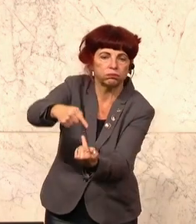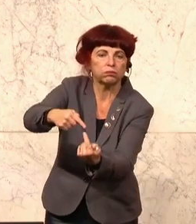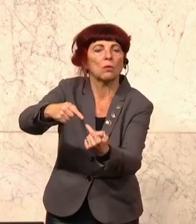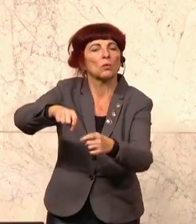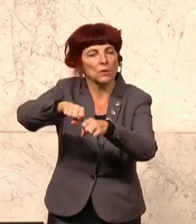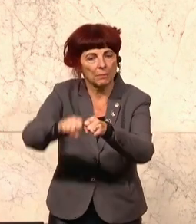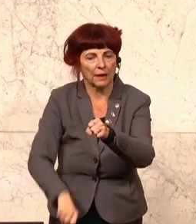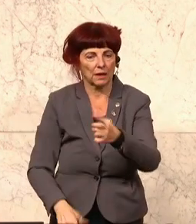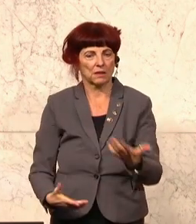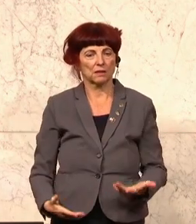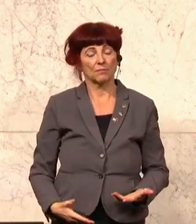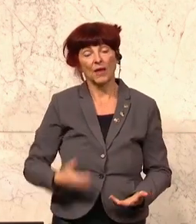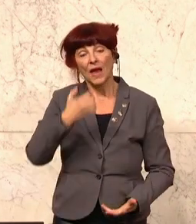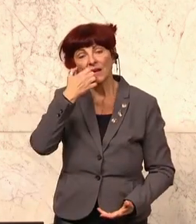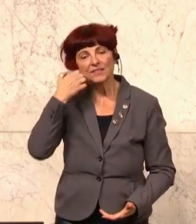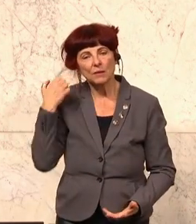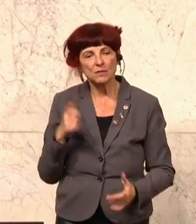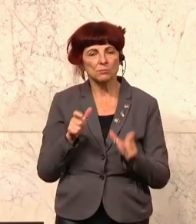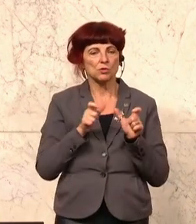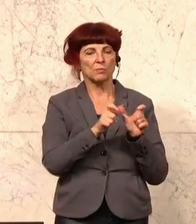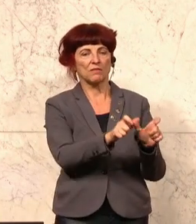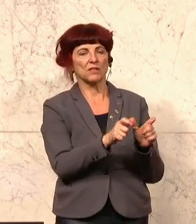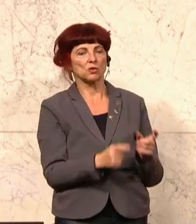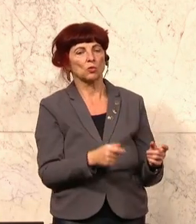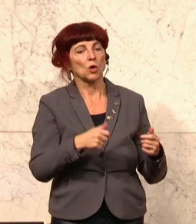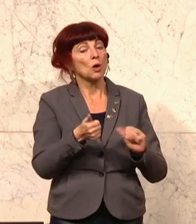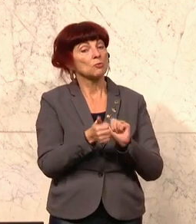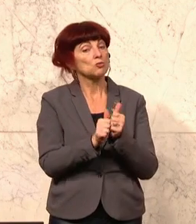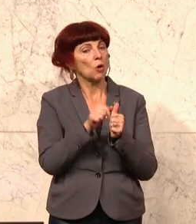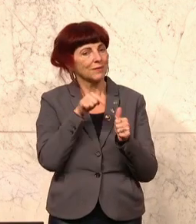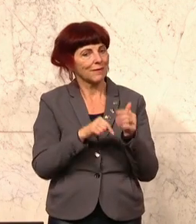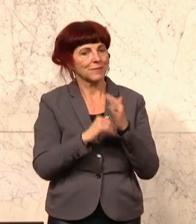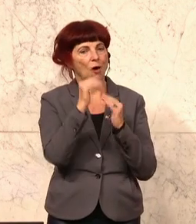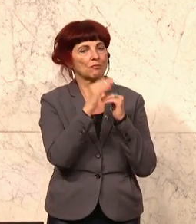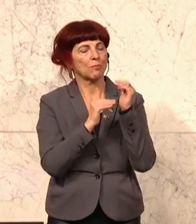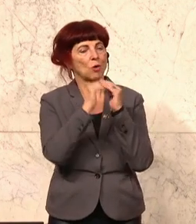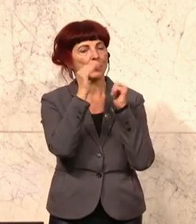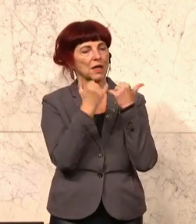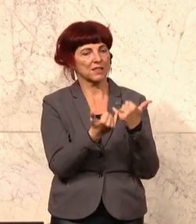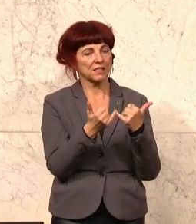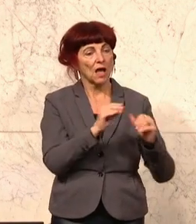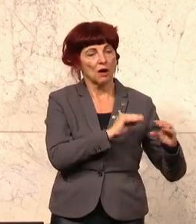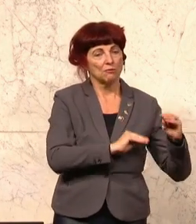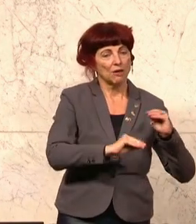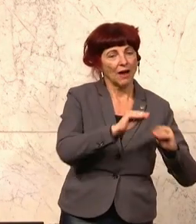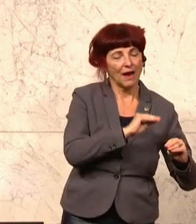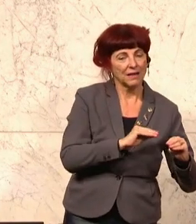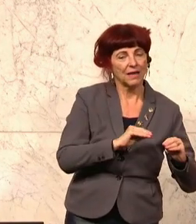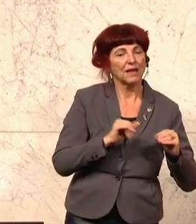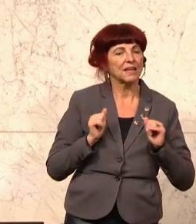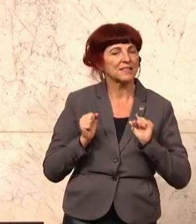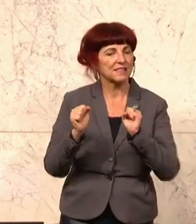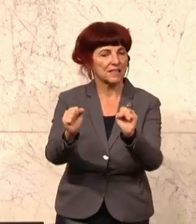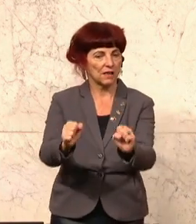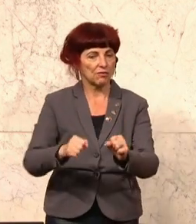Anlaufstelle Extremismusprävention im Sport befindet sich im Aufbau und wird mit Vereinen und Initiativen im Fußball, aber auch im